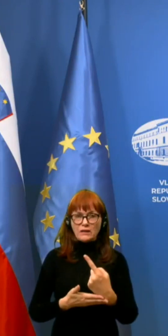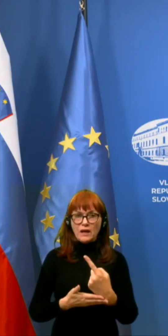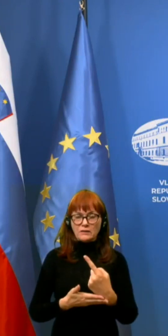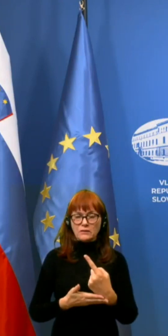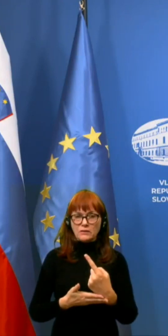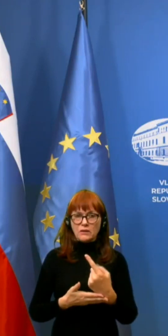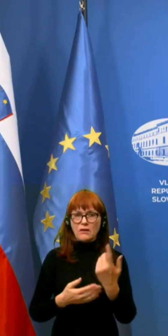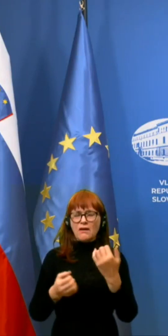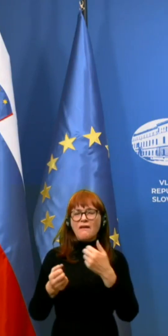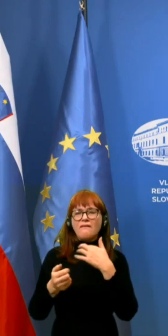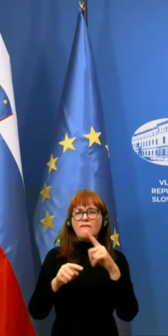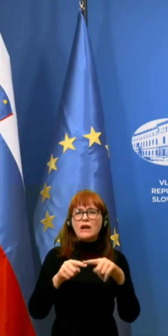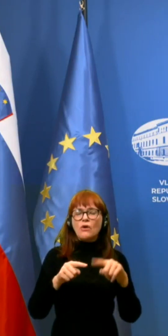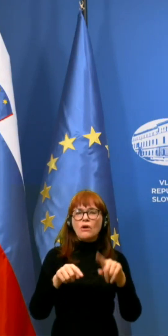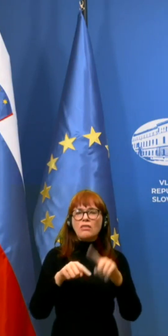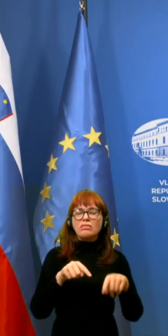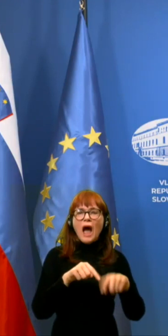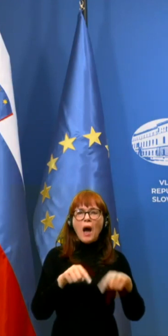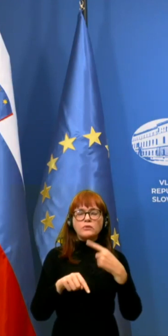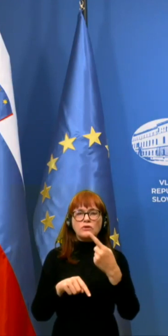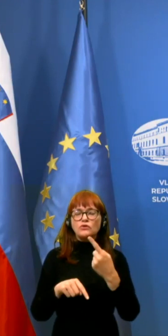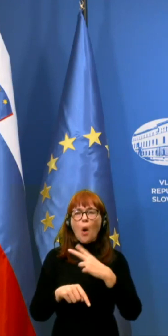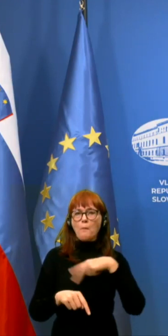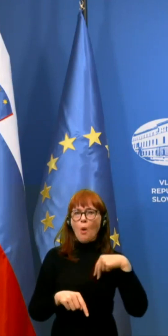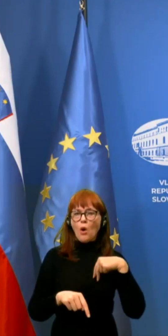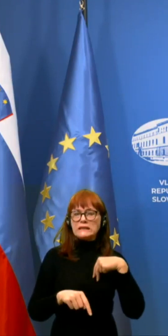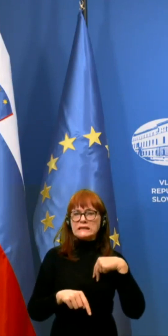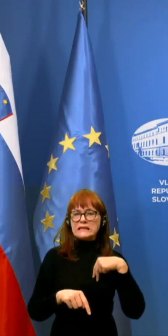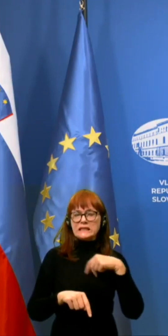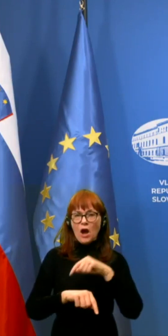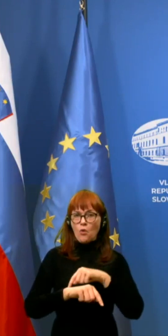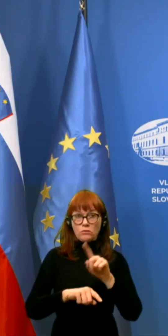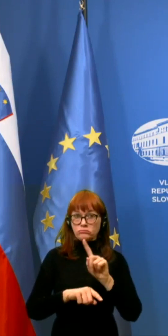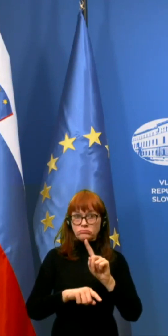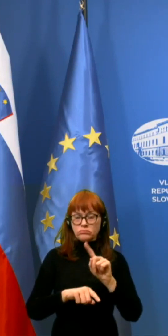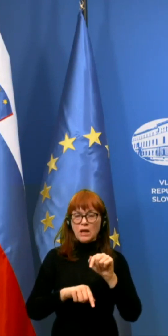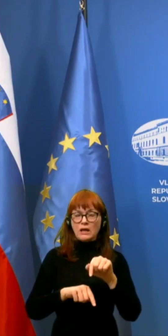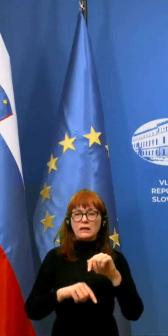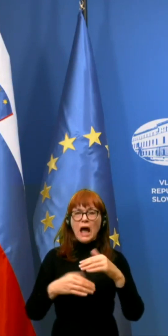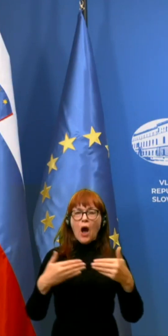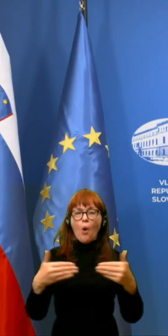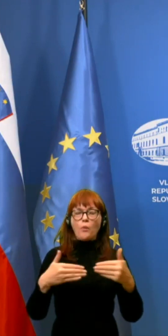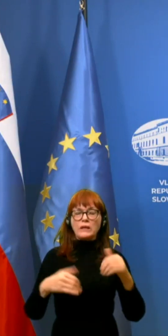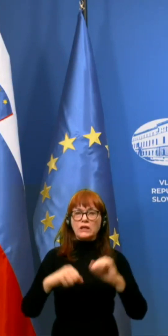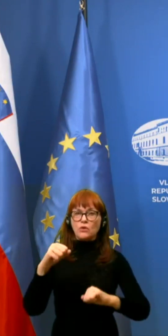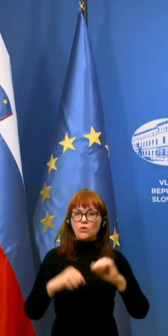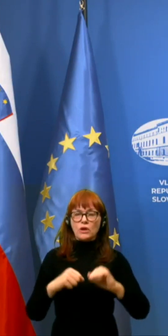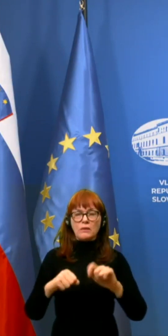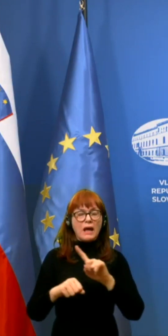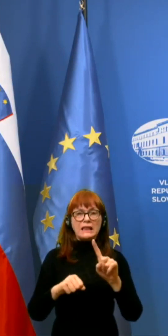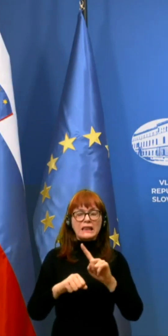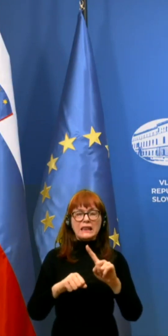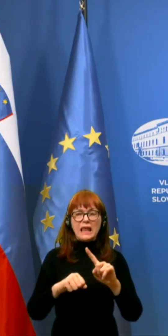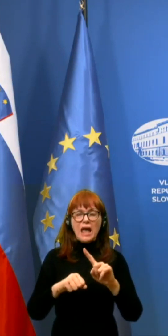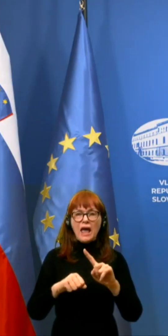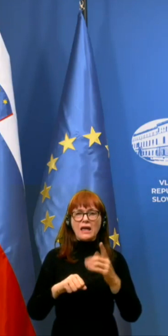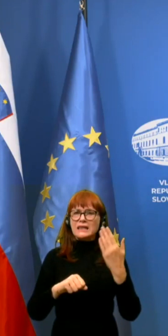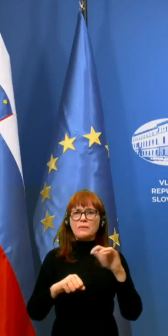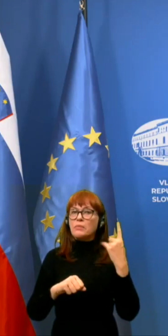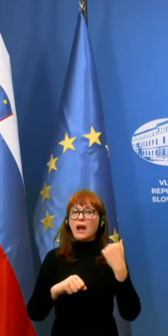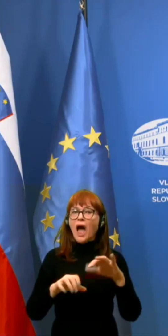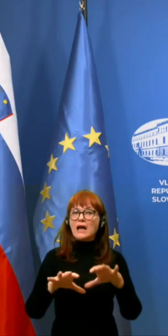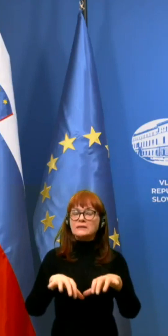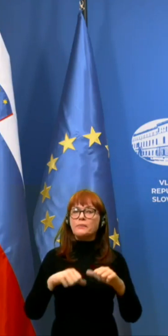napačno rečeno, da gre za policijsko uro. Torej, ta omenjitev gibanja se ne uvaja oziroma ni bila